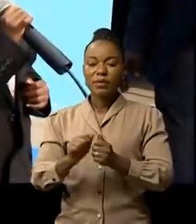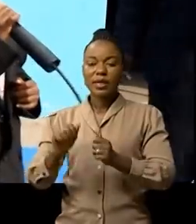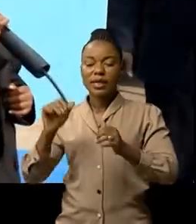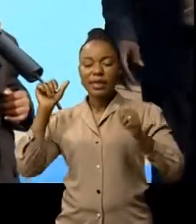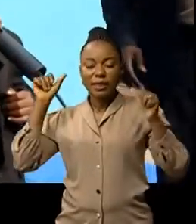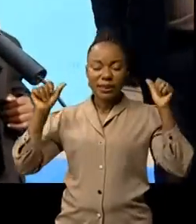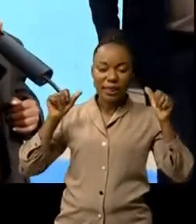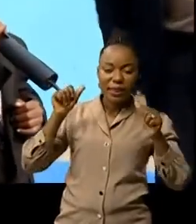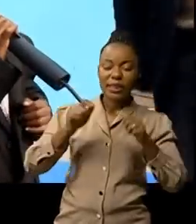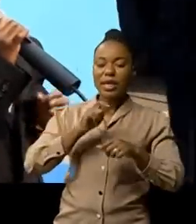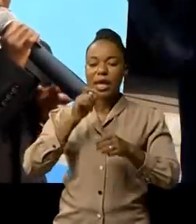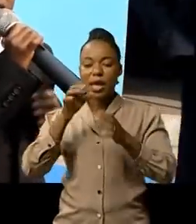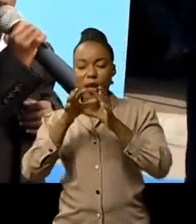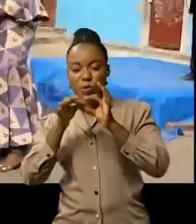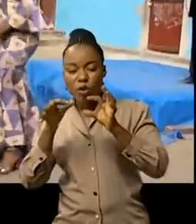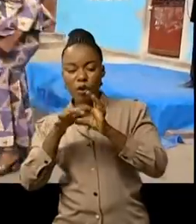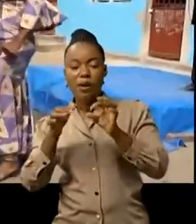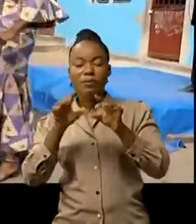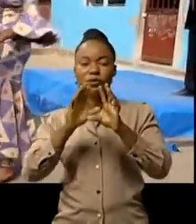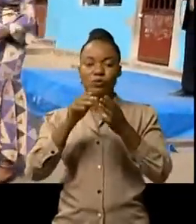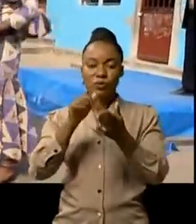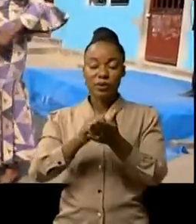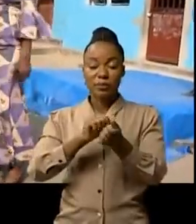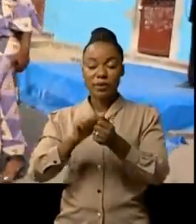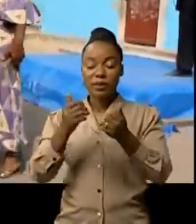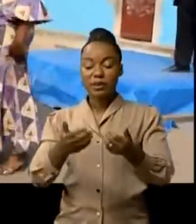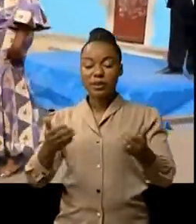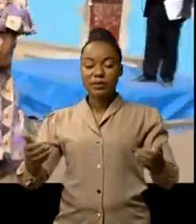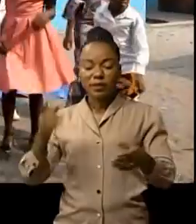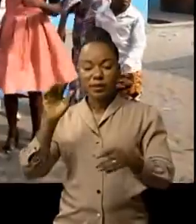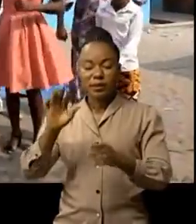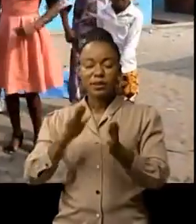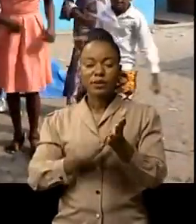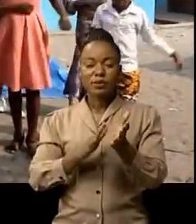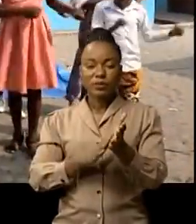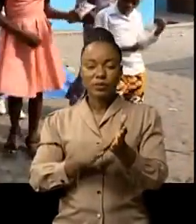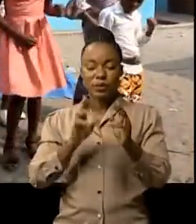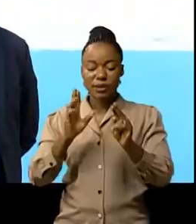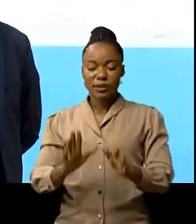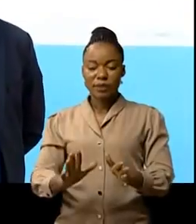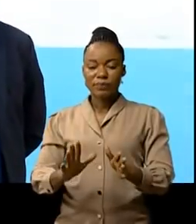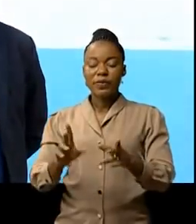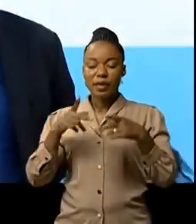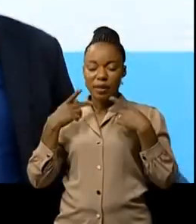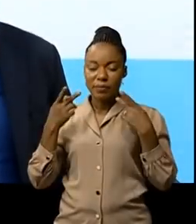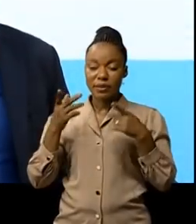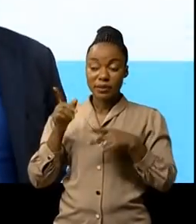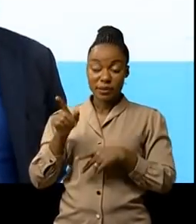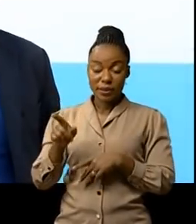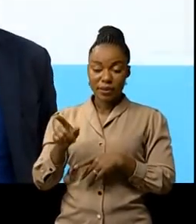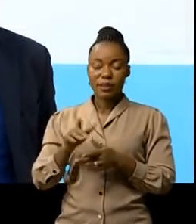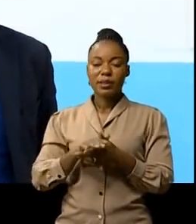récitales et poèmes produits par les élèves de cette école chrétienne selon le révérend pasteur Nicolas